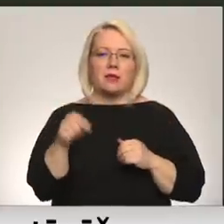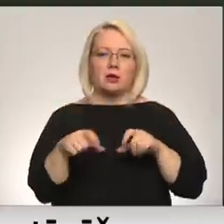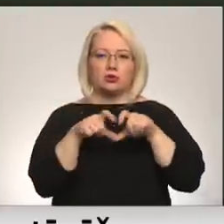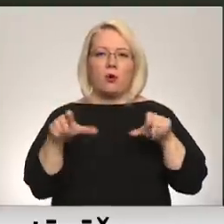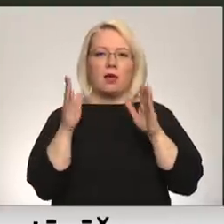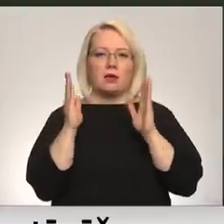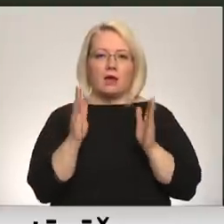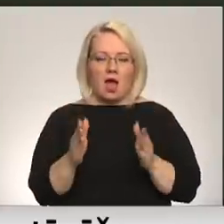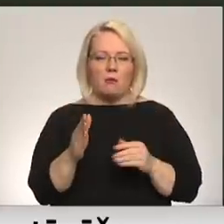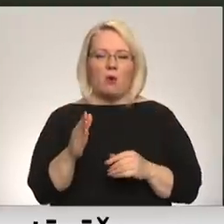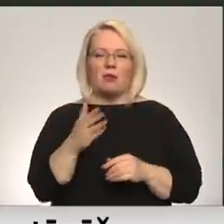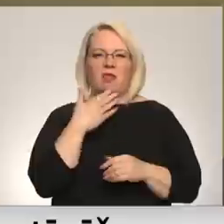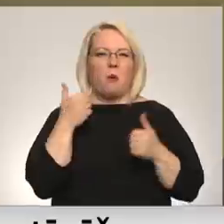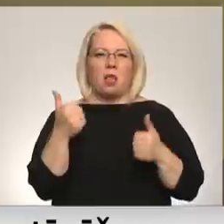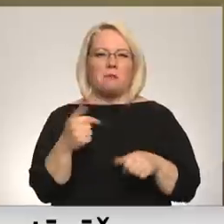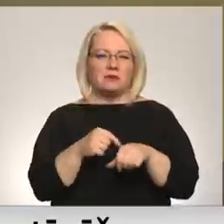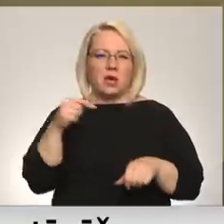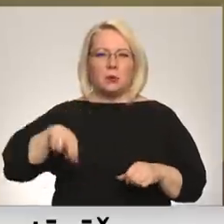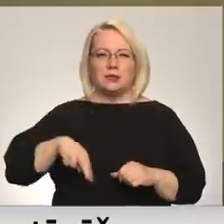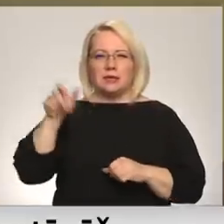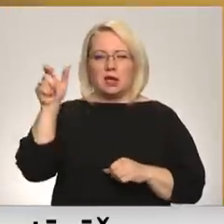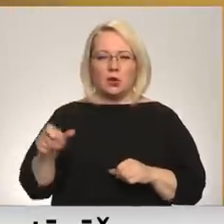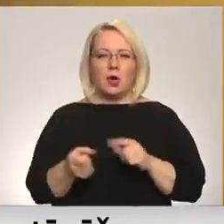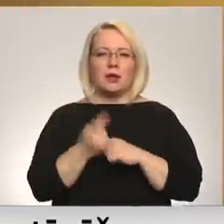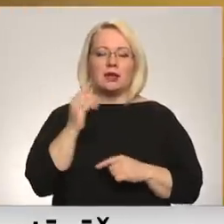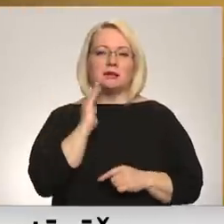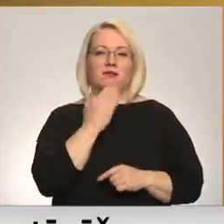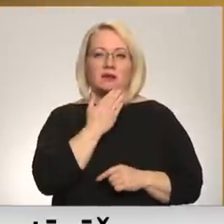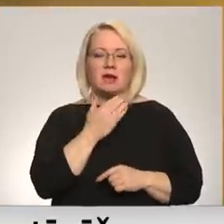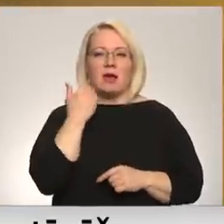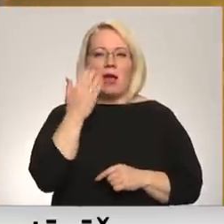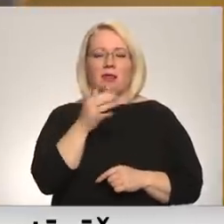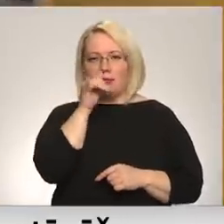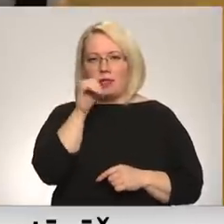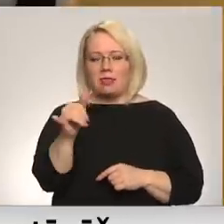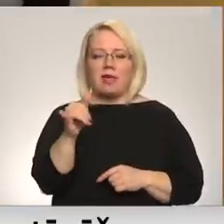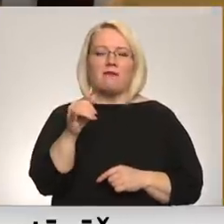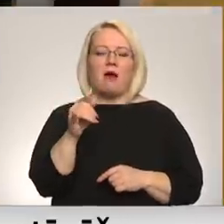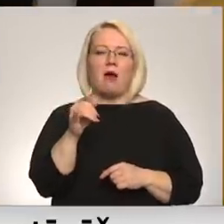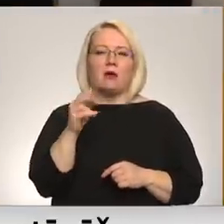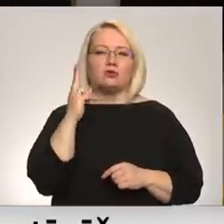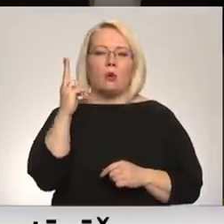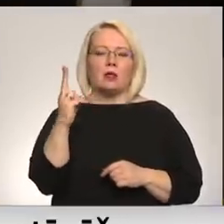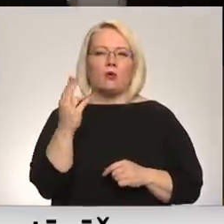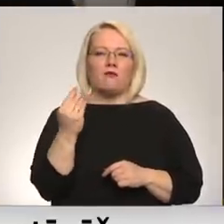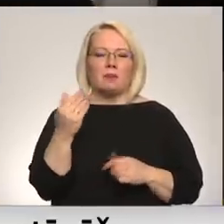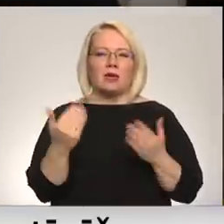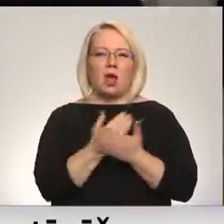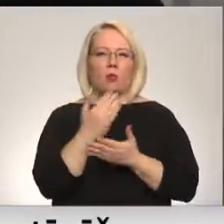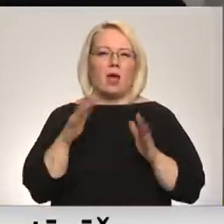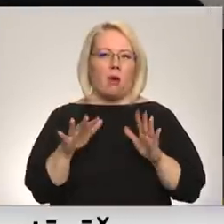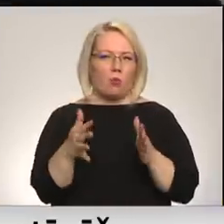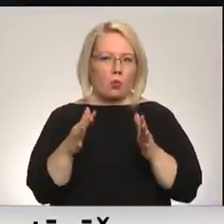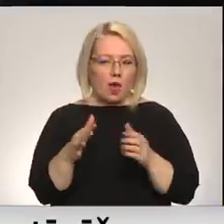jābūt. Nelāgas nojausmas direktorei radās jau vasarā, kad netika piešķirts solītais finansējums jaunam apkuras katlam.